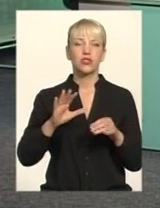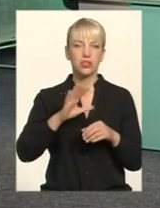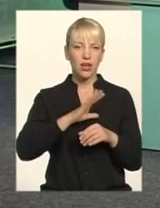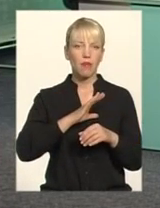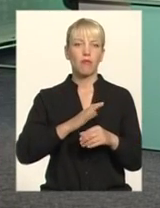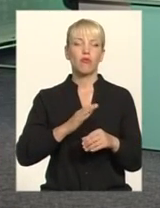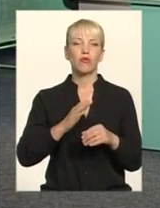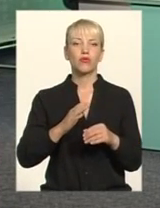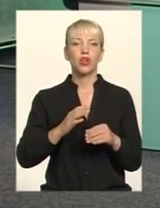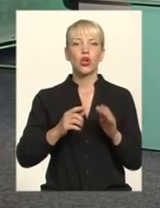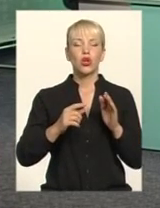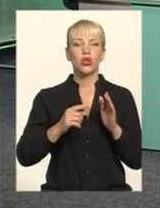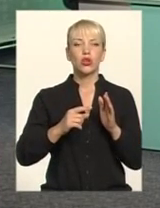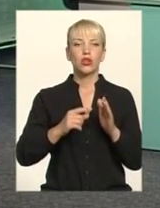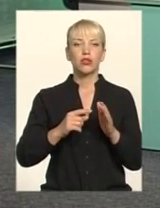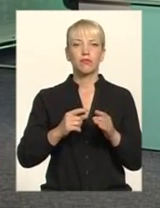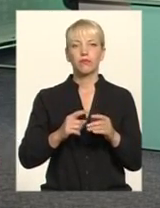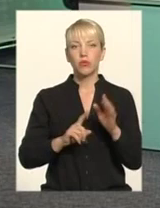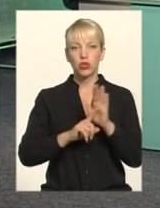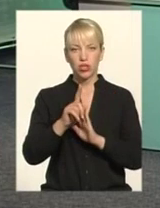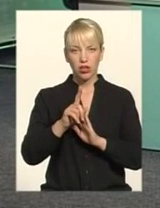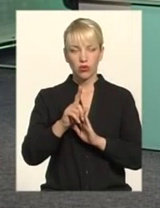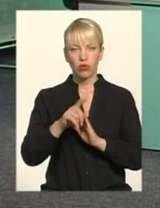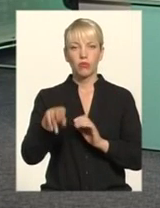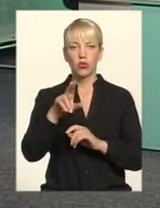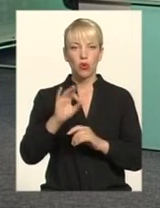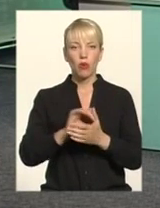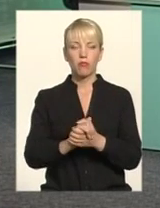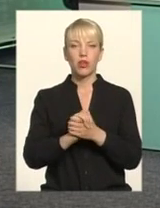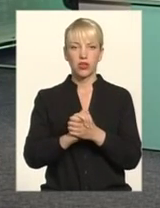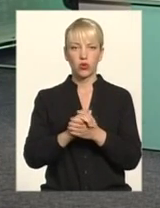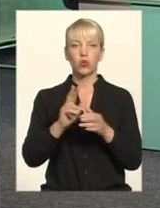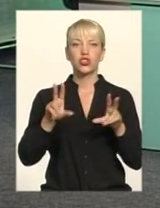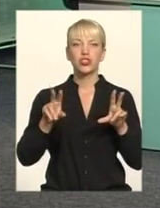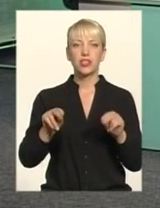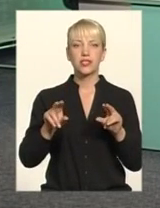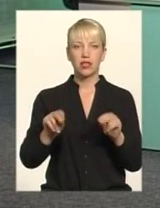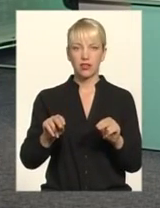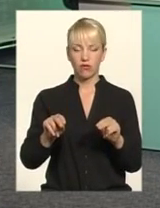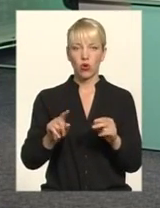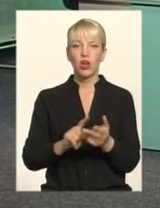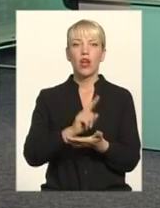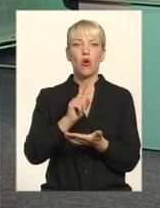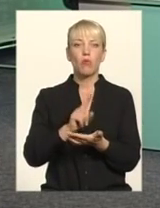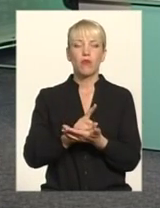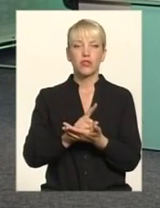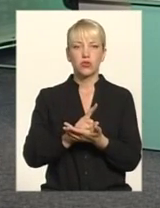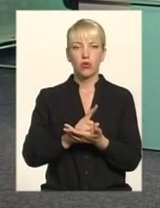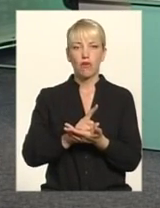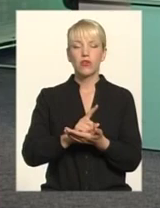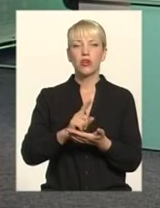точкою до справді мирного, щасливого і обов'язково суверенного,